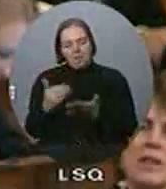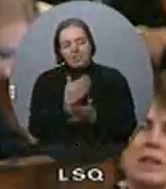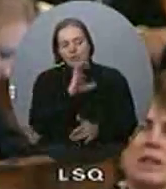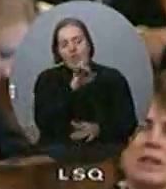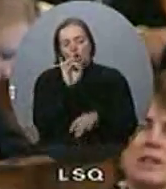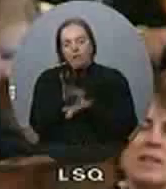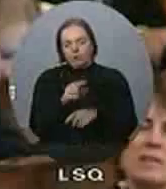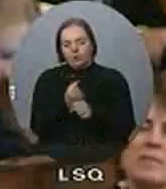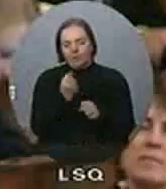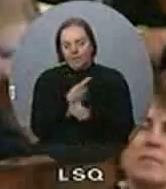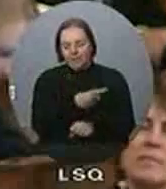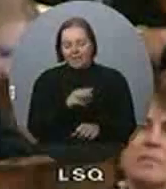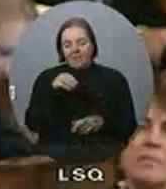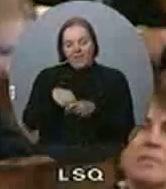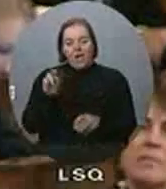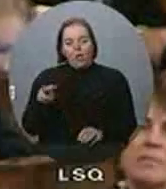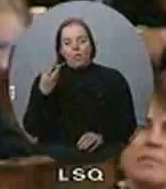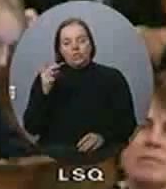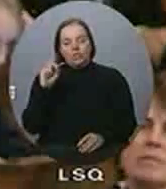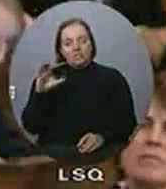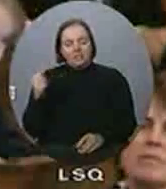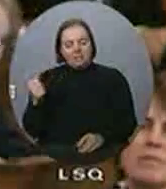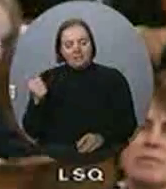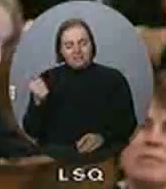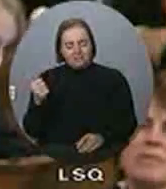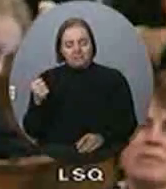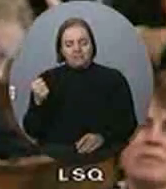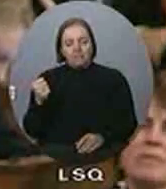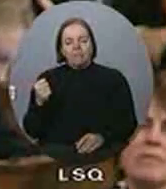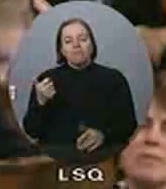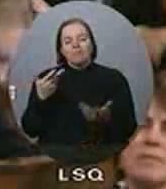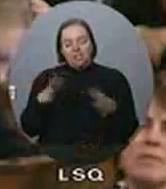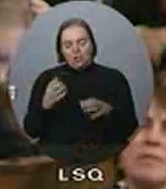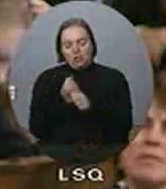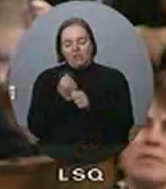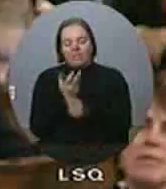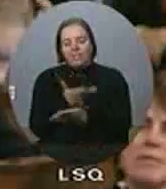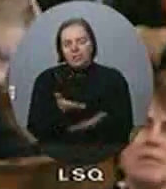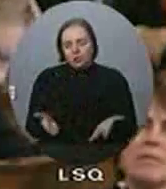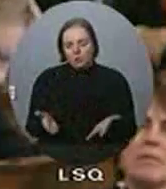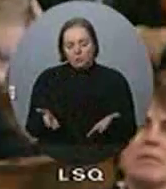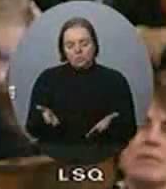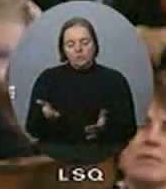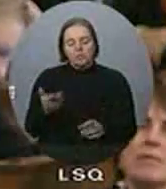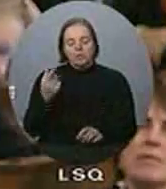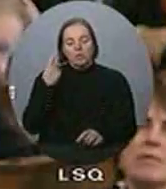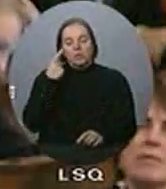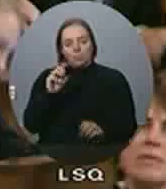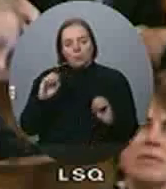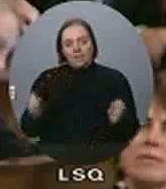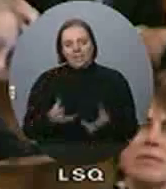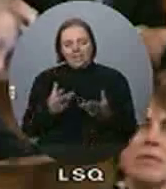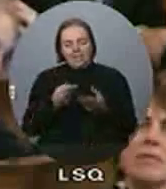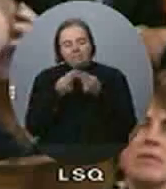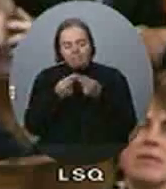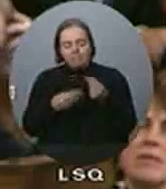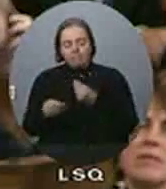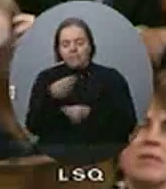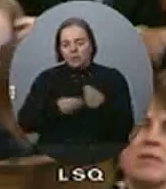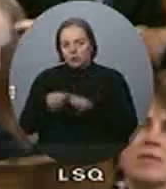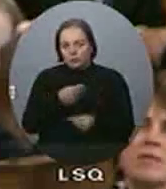faire. Et à Washington, on a déjà pris des mesures pour créer une économie